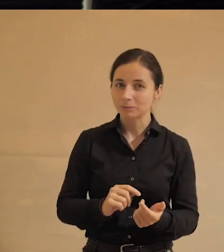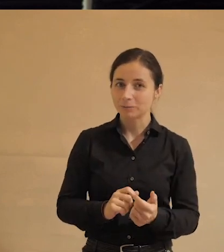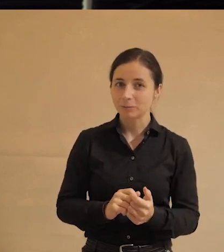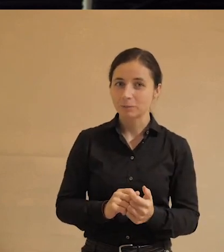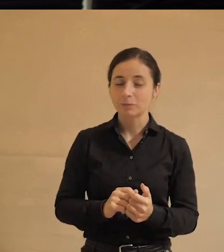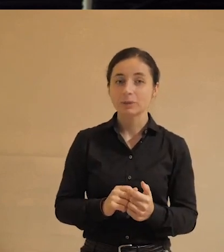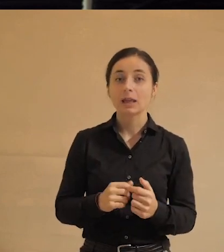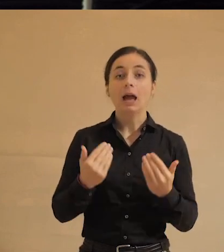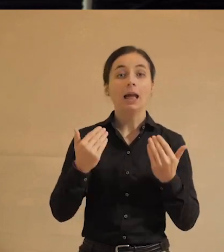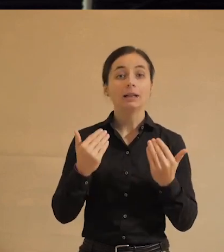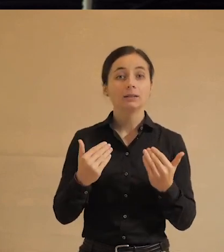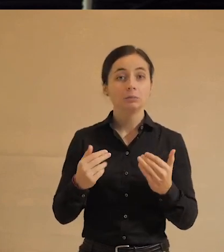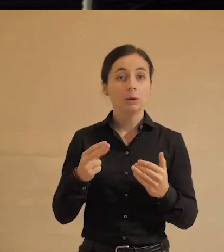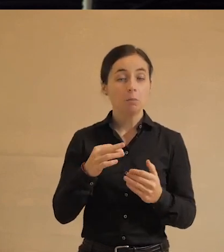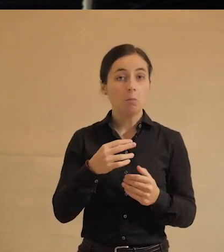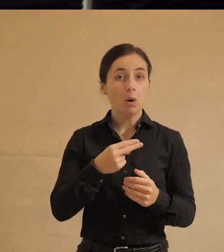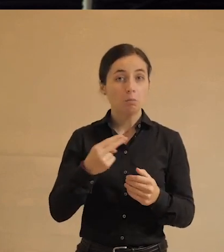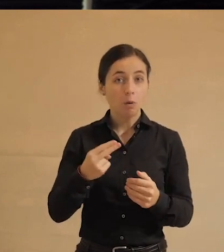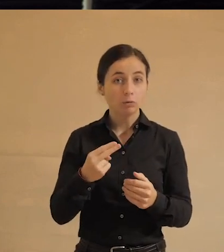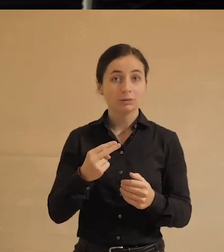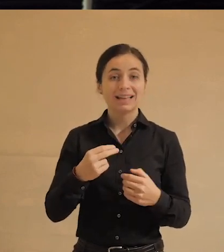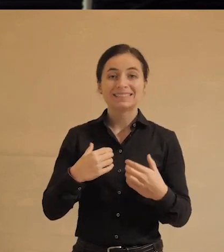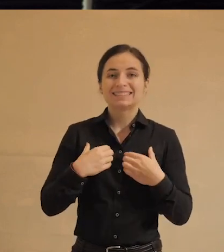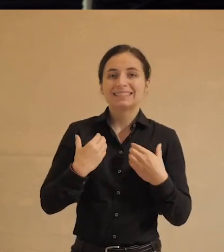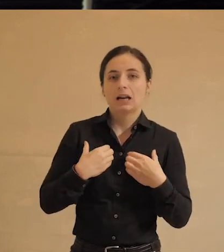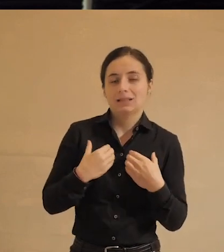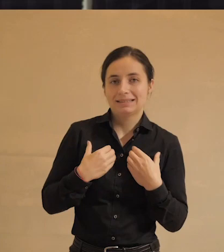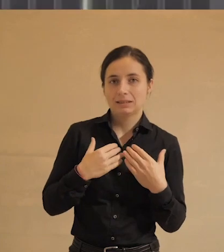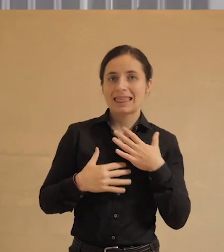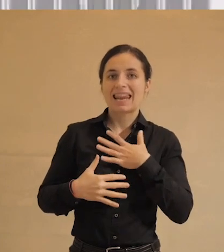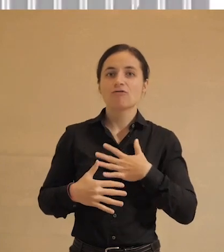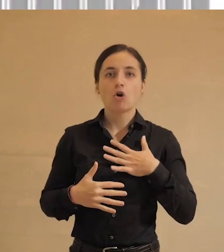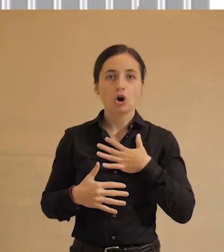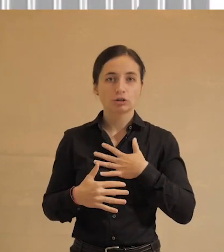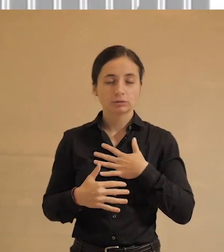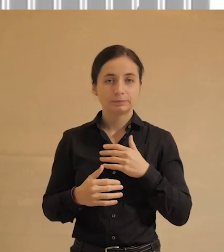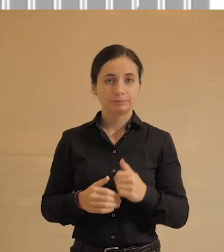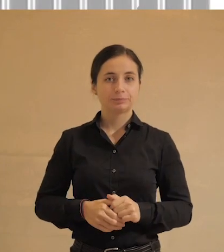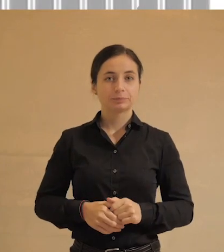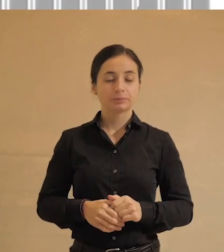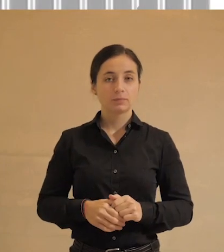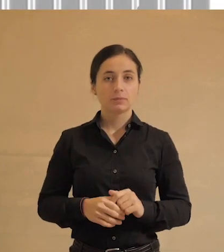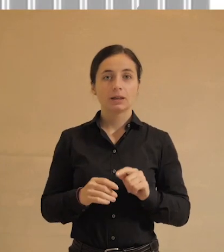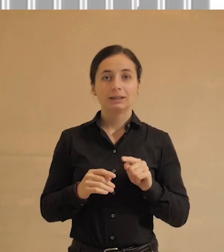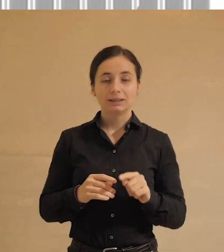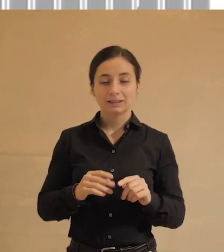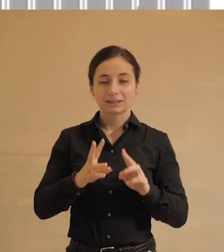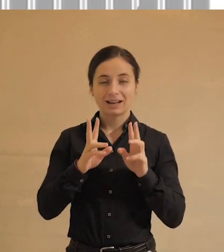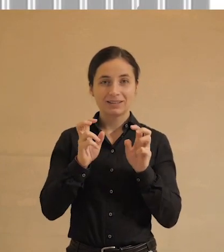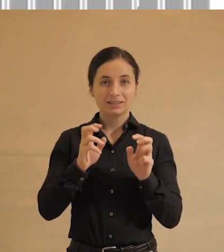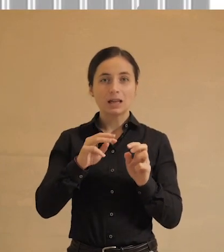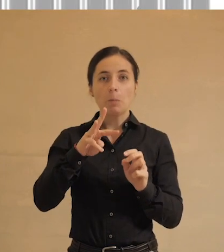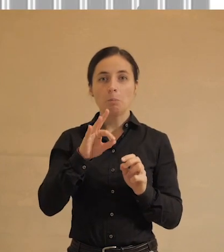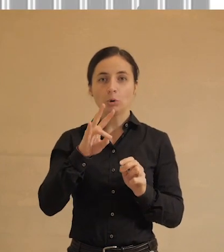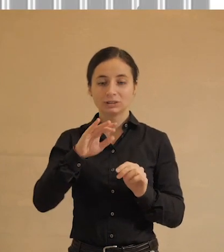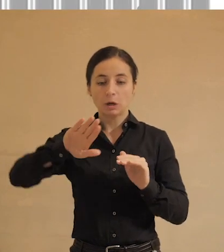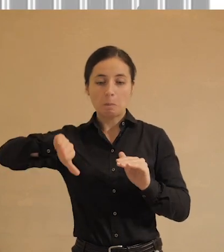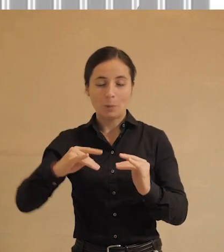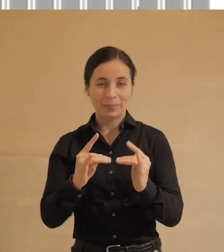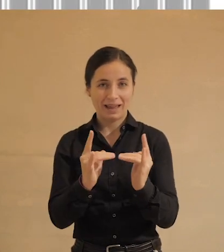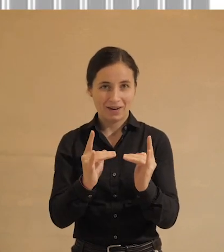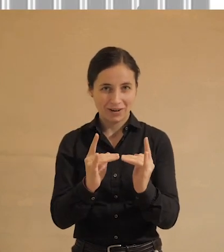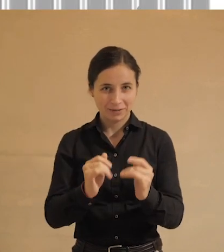Значит, теперь по поводу стресса и тревожности. Переходим к страхам и к монстрам под кроватью. Значит, кто чего